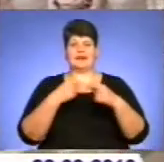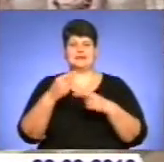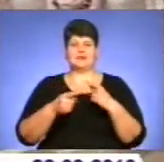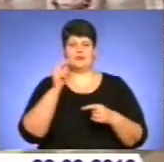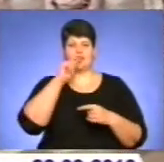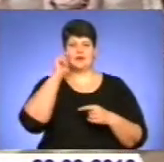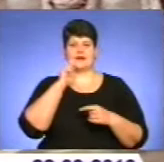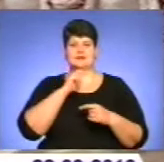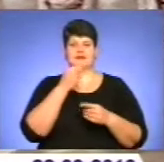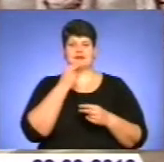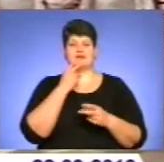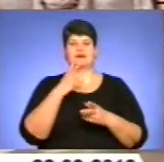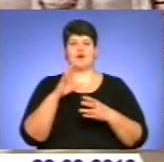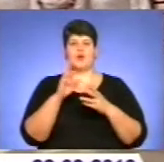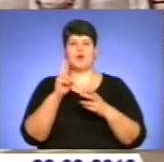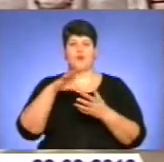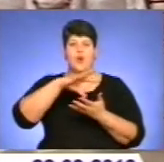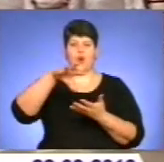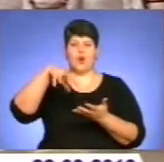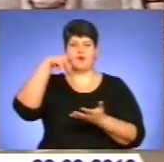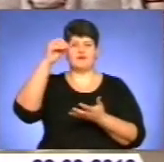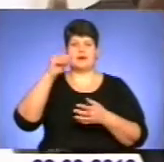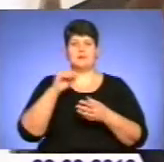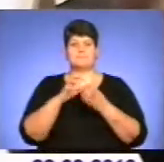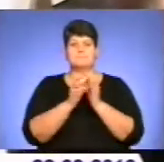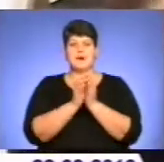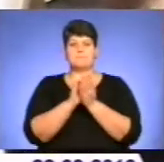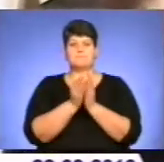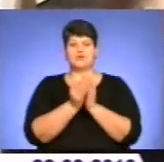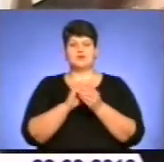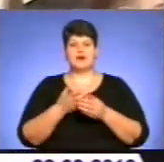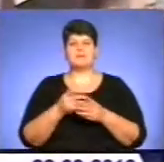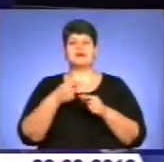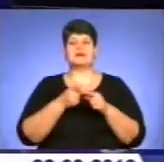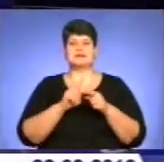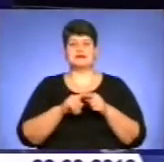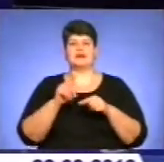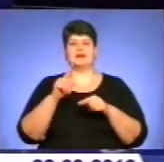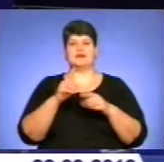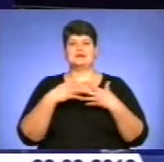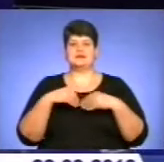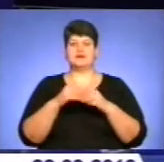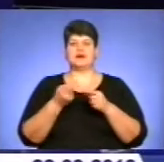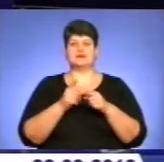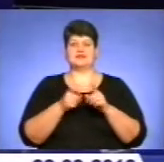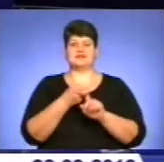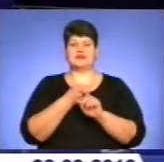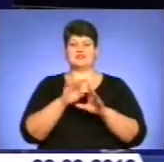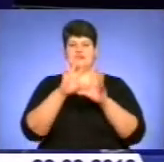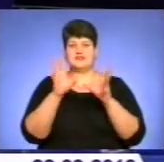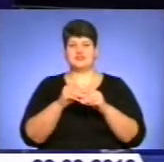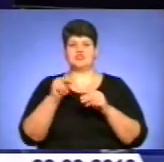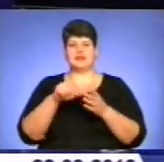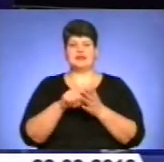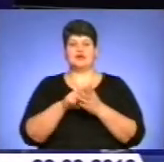– короваєм та пампушками. Сім'я – це святий вузол, яким пов'язані всі члени родини. Переконана організатор свята –